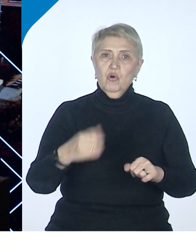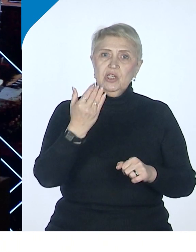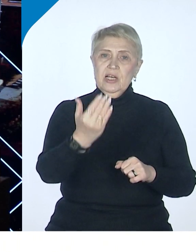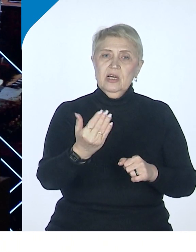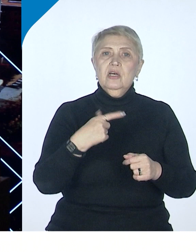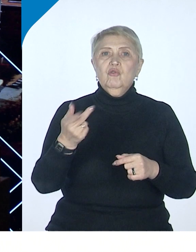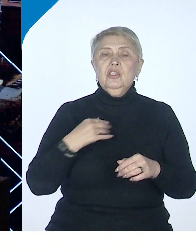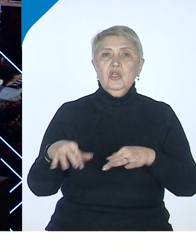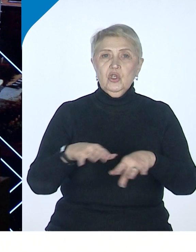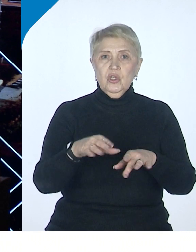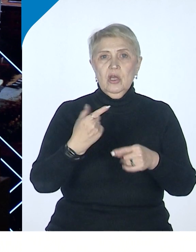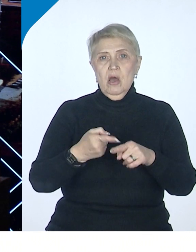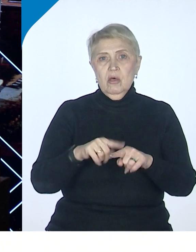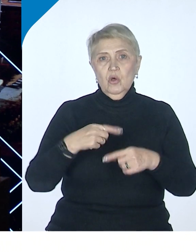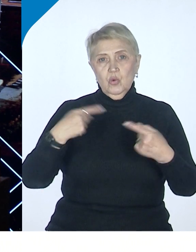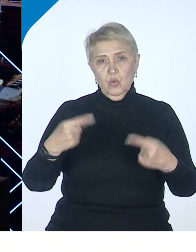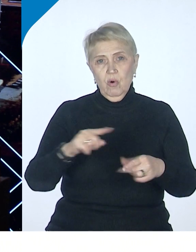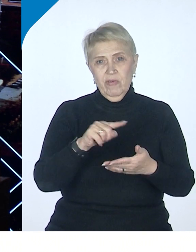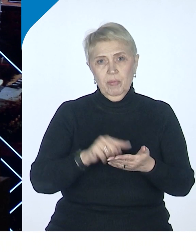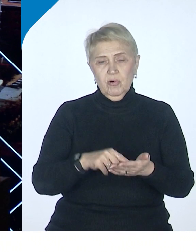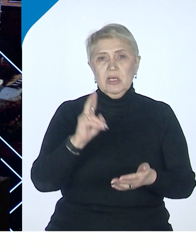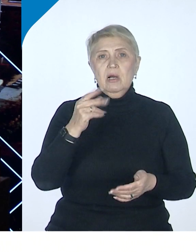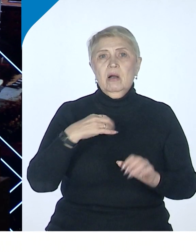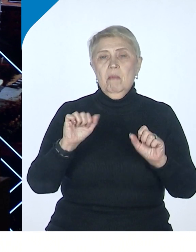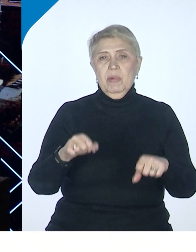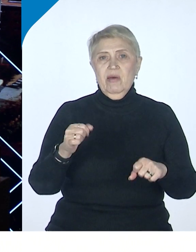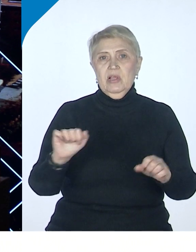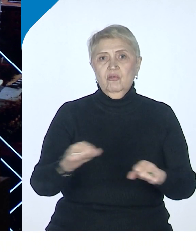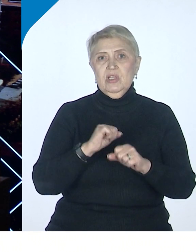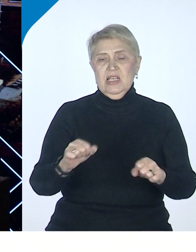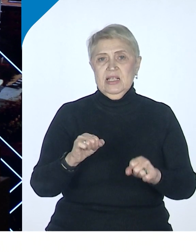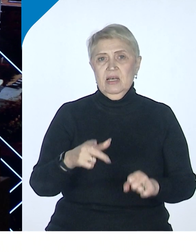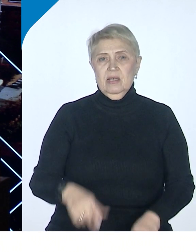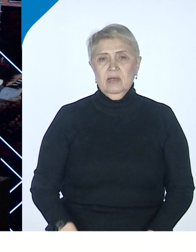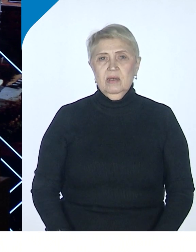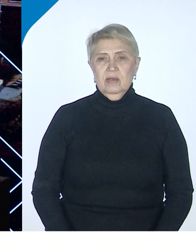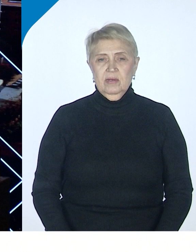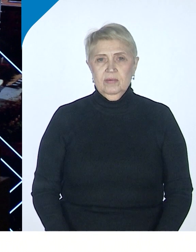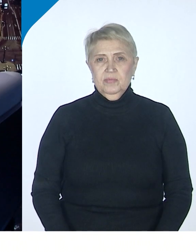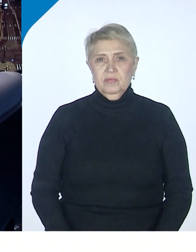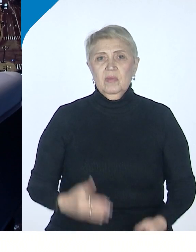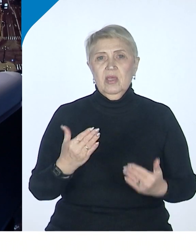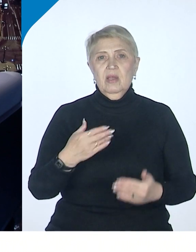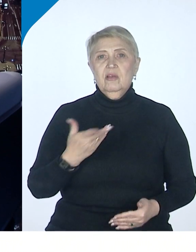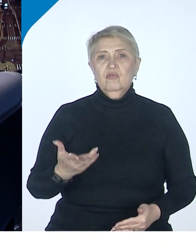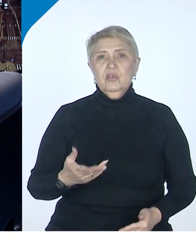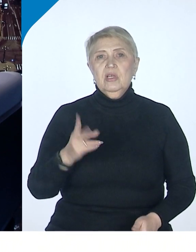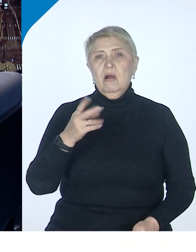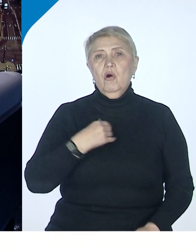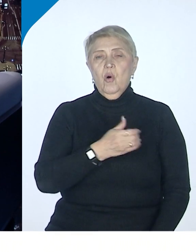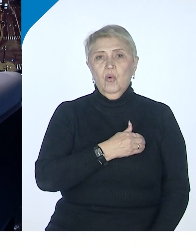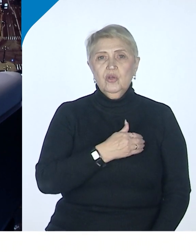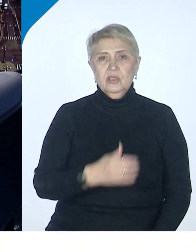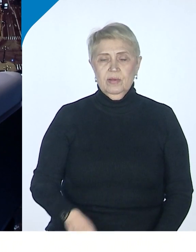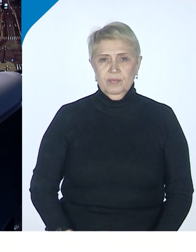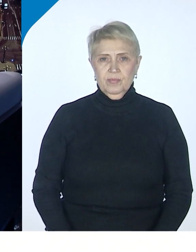рамках этих ресурсов? Это другой вопрос. Как правило, нельзя. Ну, или, как правило, нельзя так, как хочется. Но